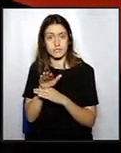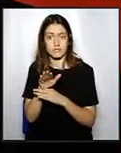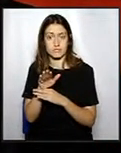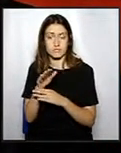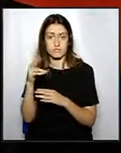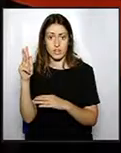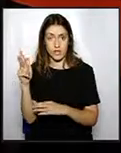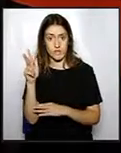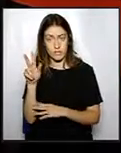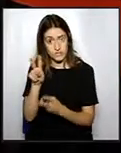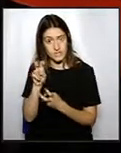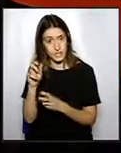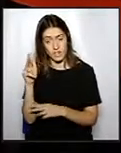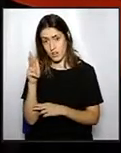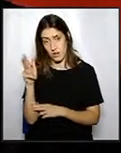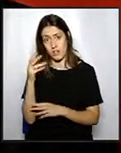'Antifrau i